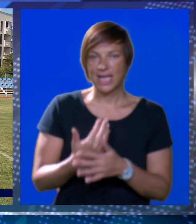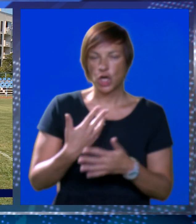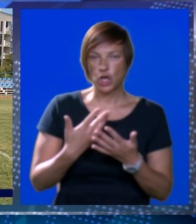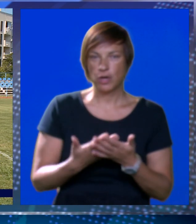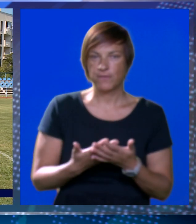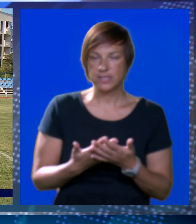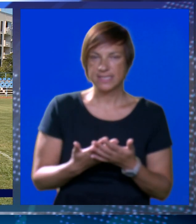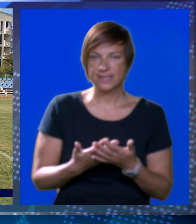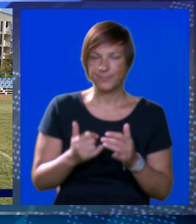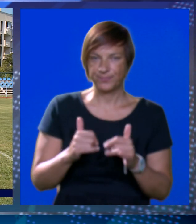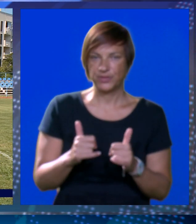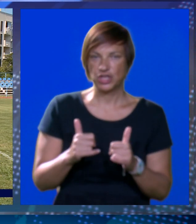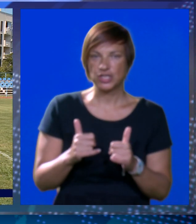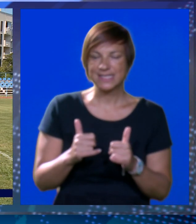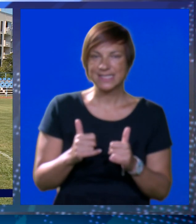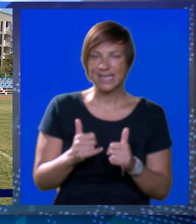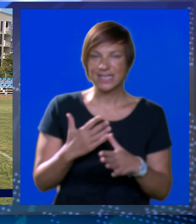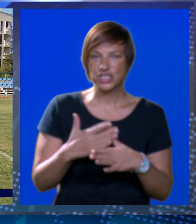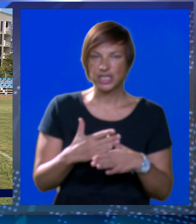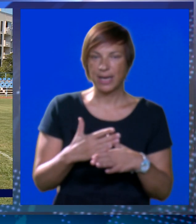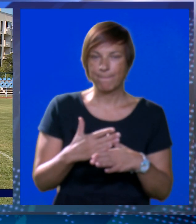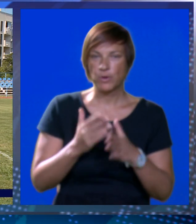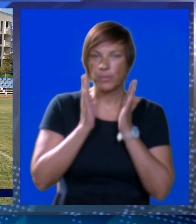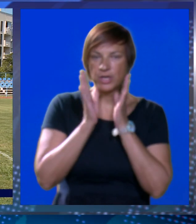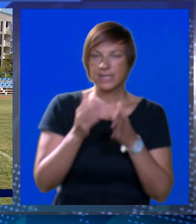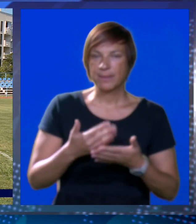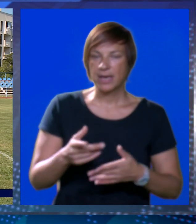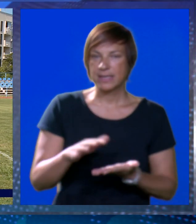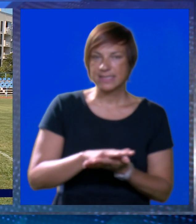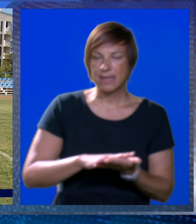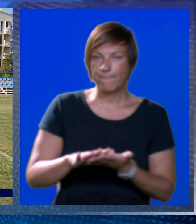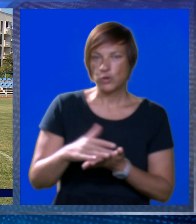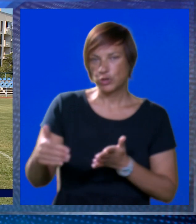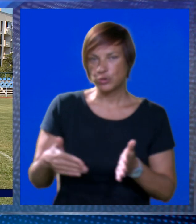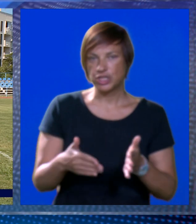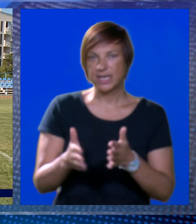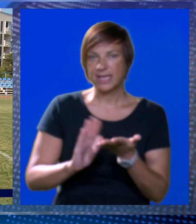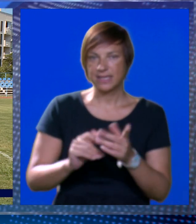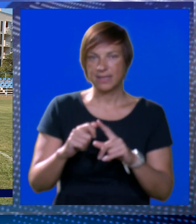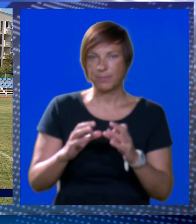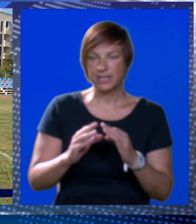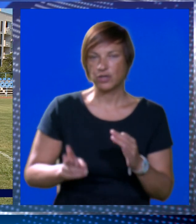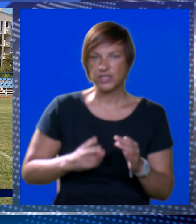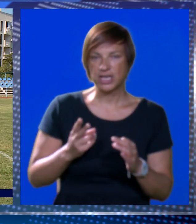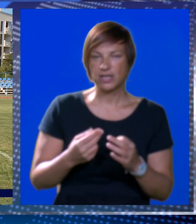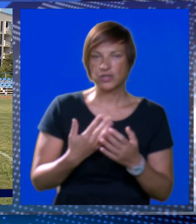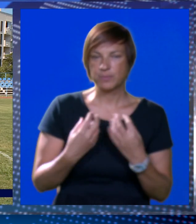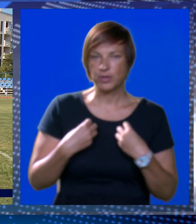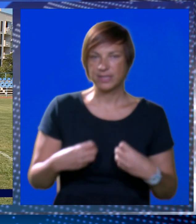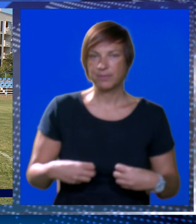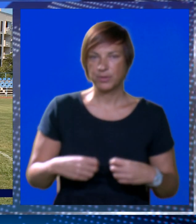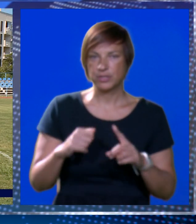novost i to da je dosadašnji pomoćnik, povjerenika za područje doline Neretve, Metković, gospodin